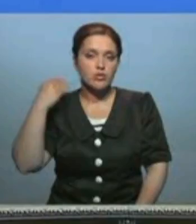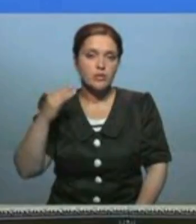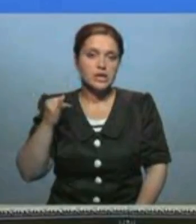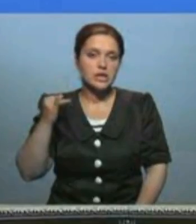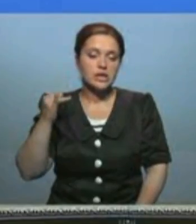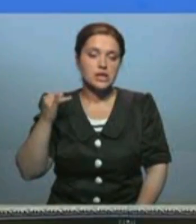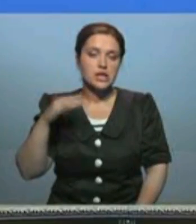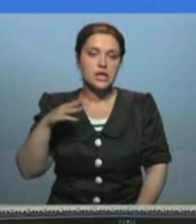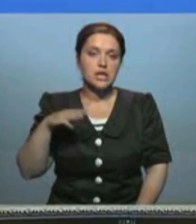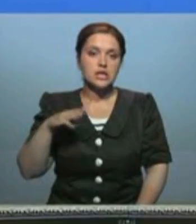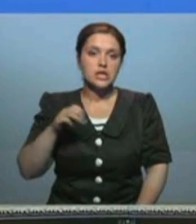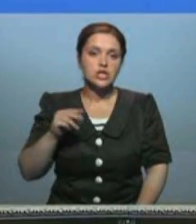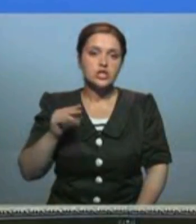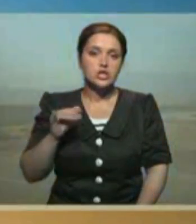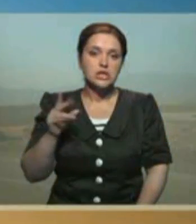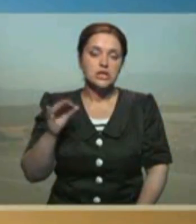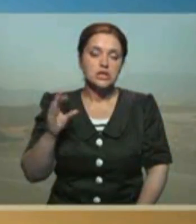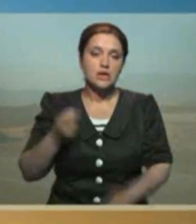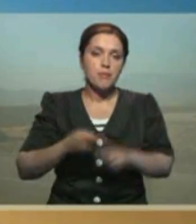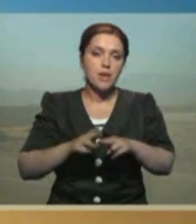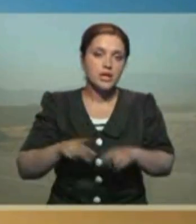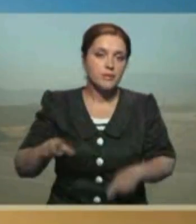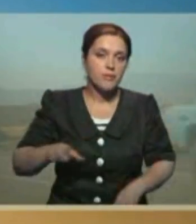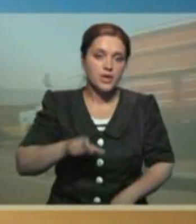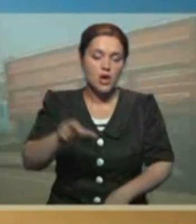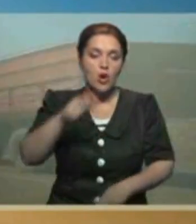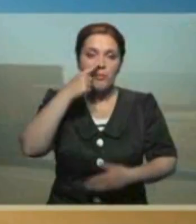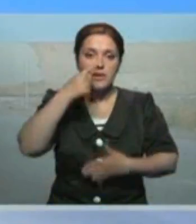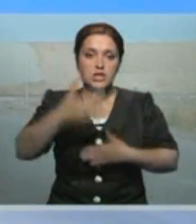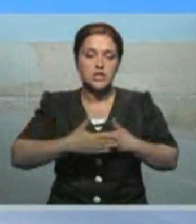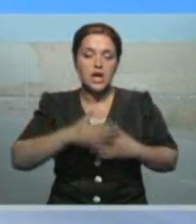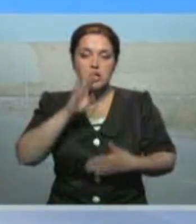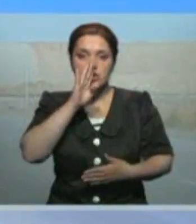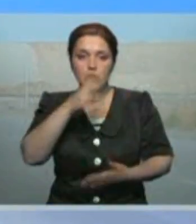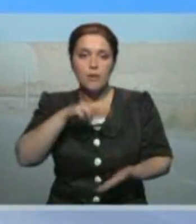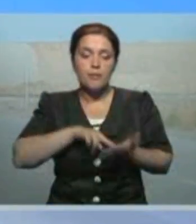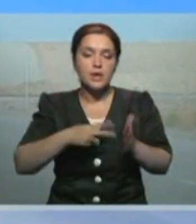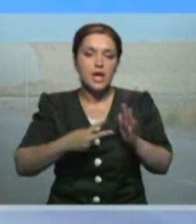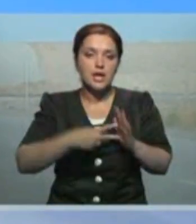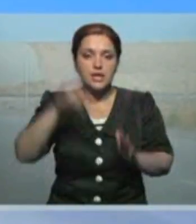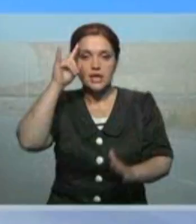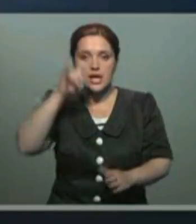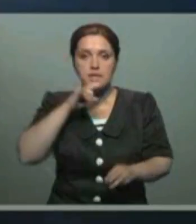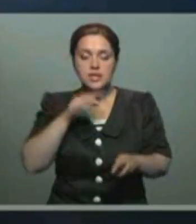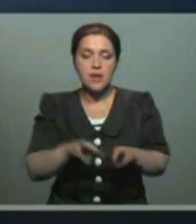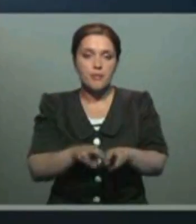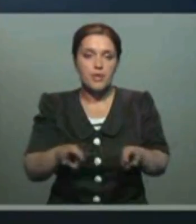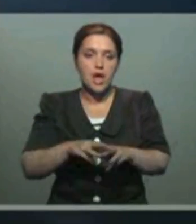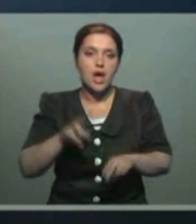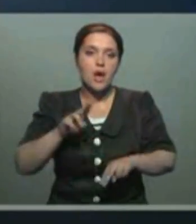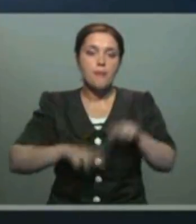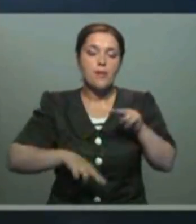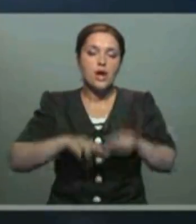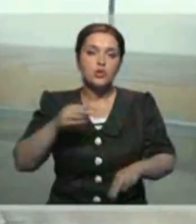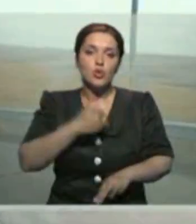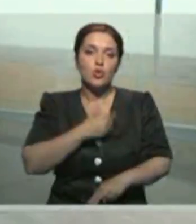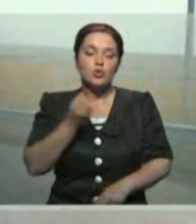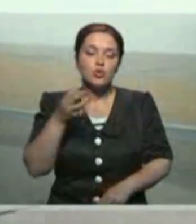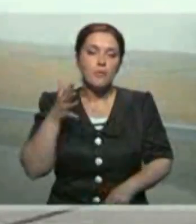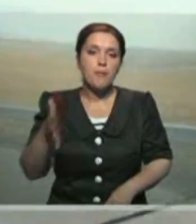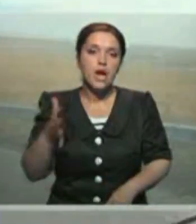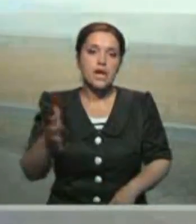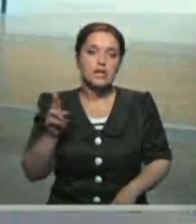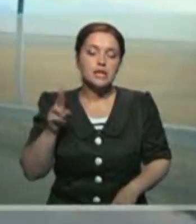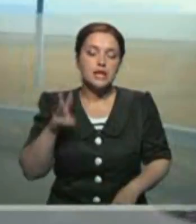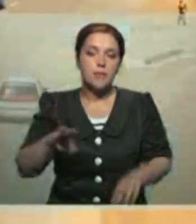Таджикистан по этой дороге. Только в ближайшие четыре года в планах казахстанского правительства построить еще 5000 километров